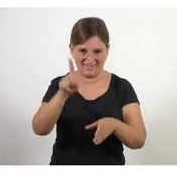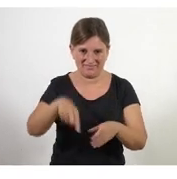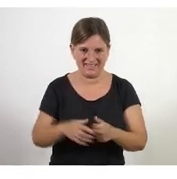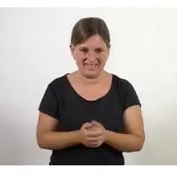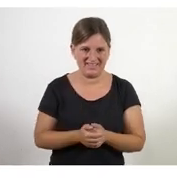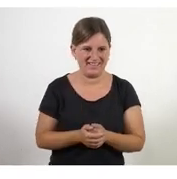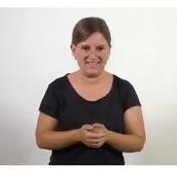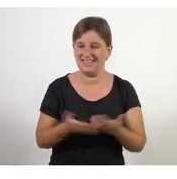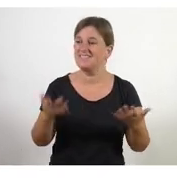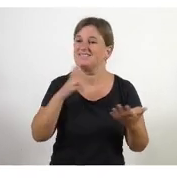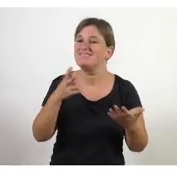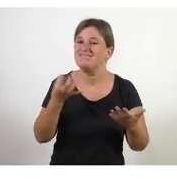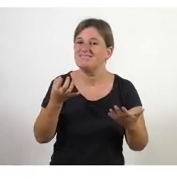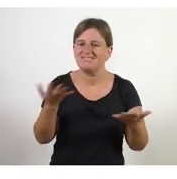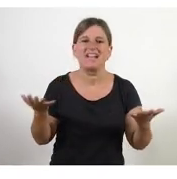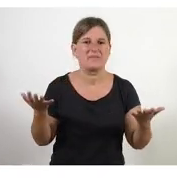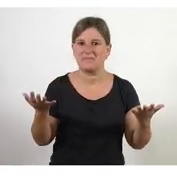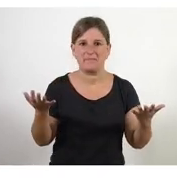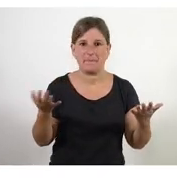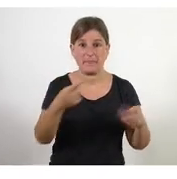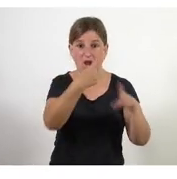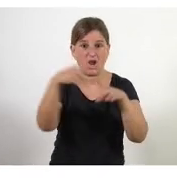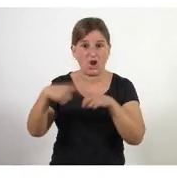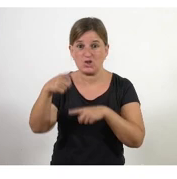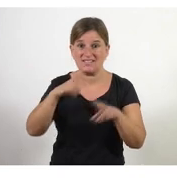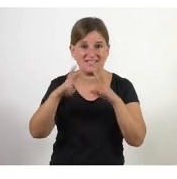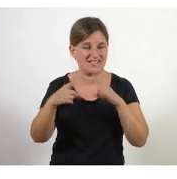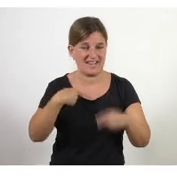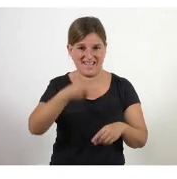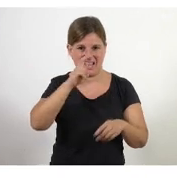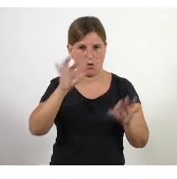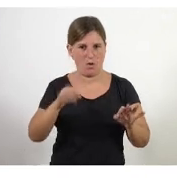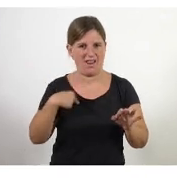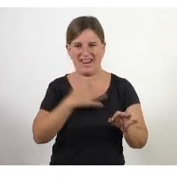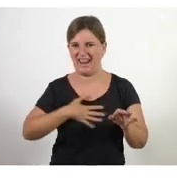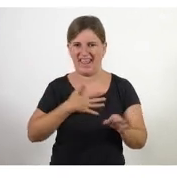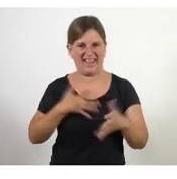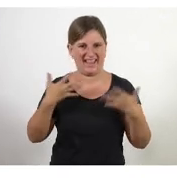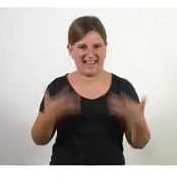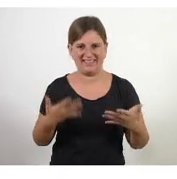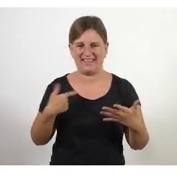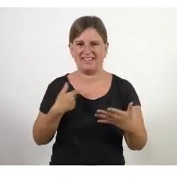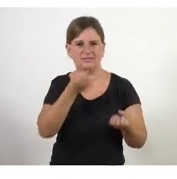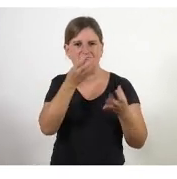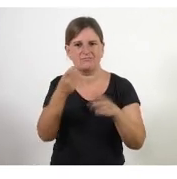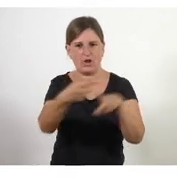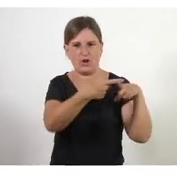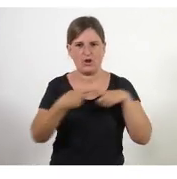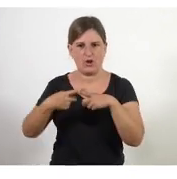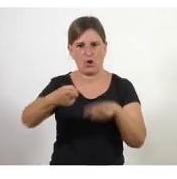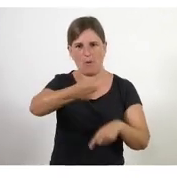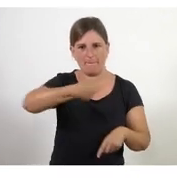digues bueno que tot això que estàs dient que igual que estic encantat de poder compartir amb tots vosaltres